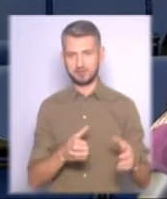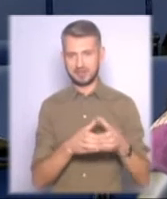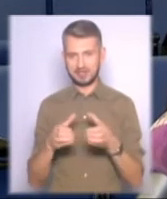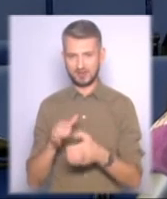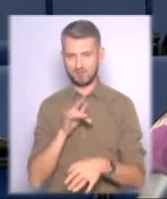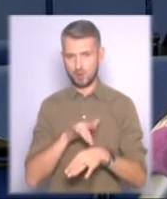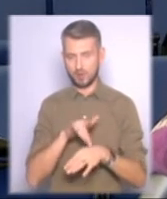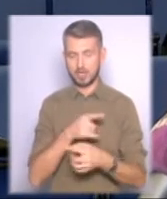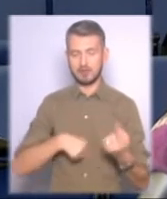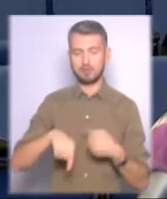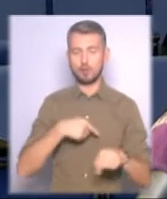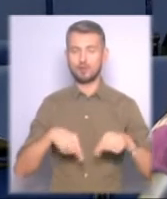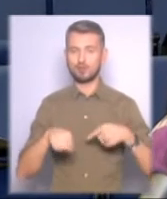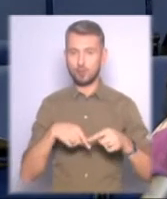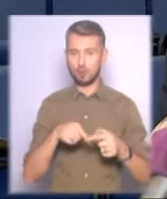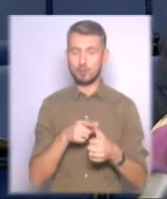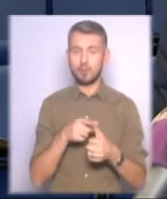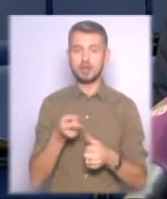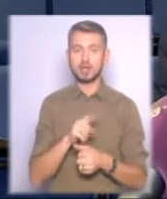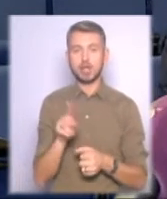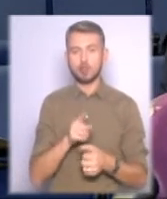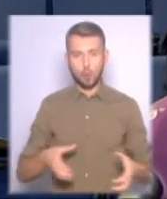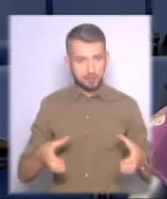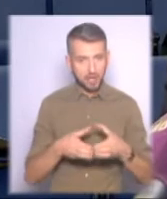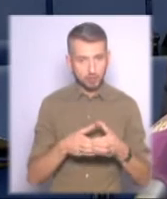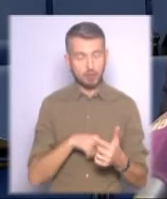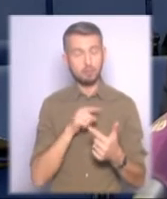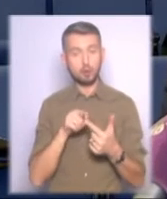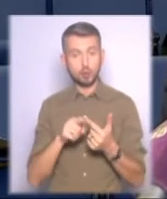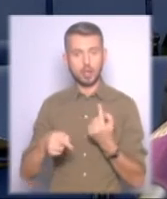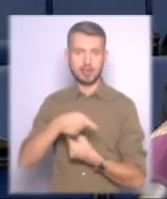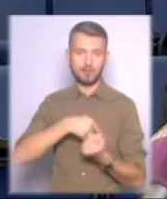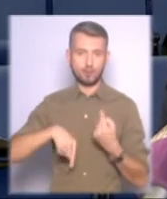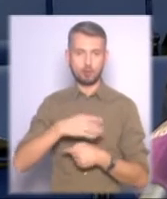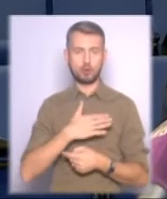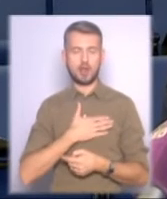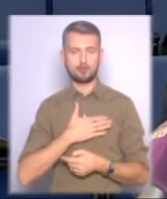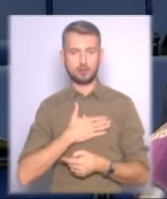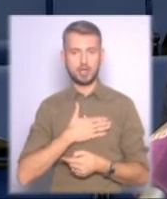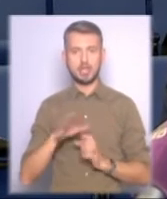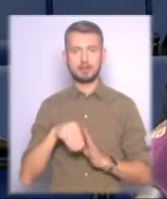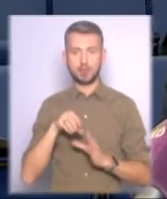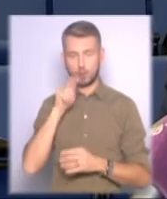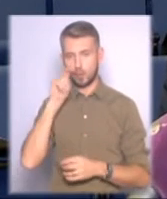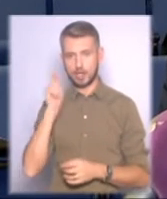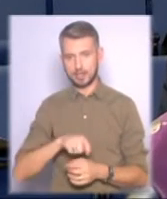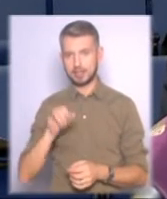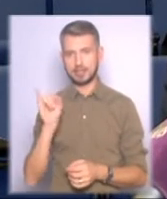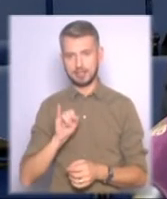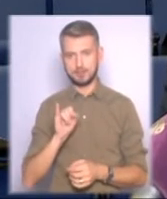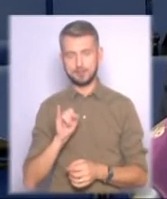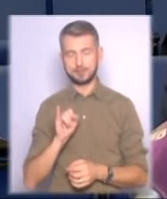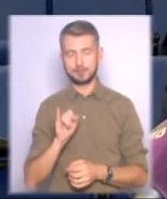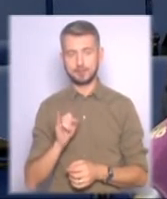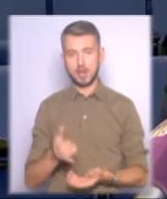навколо футболу. Це, по-перше, те, що об'єднує. Це, по-друге, навколо нашої збірної України. І ми